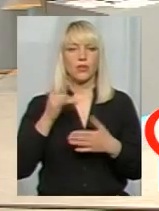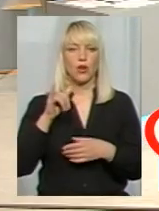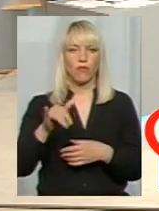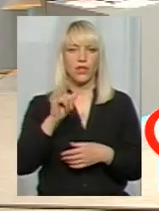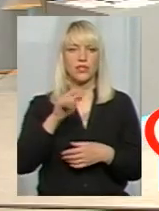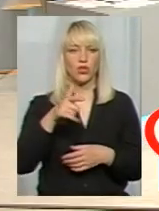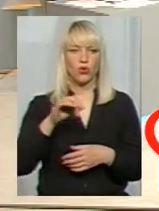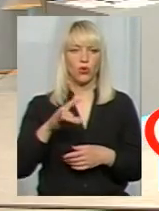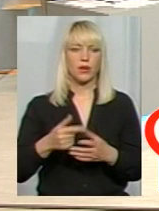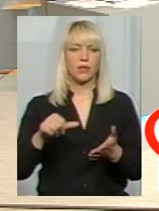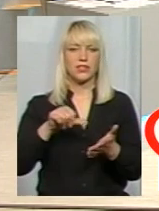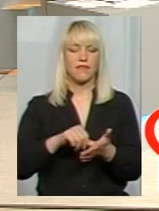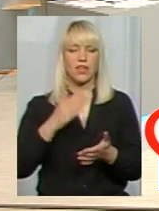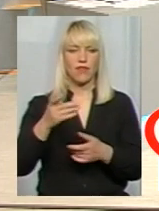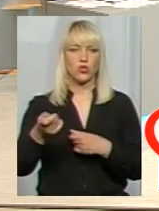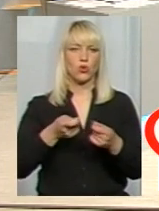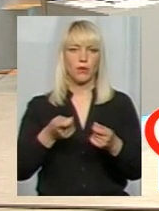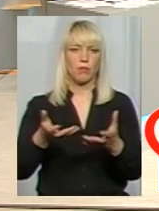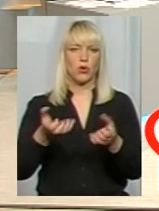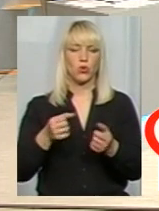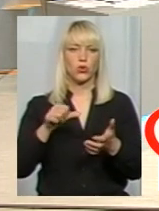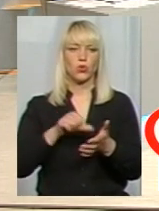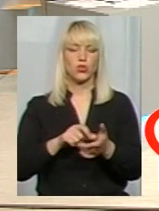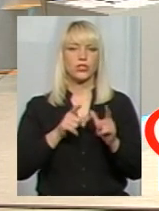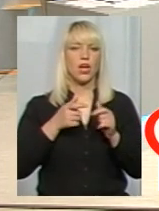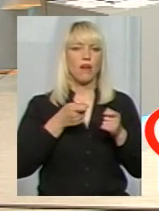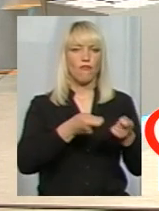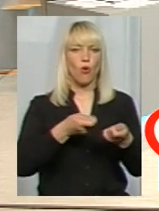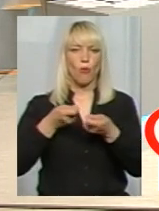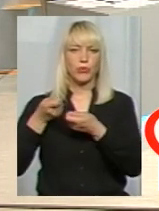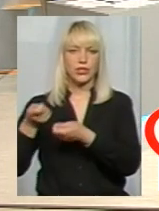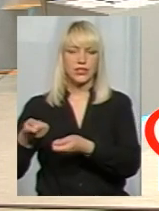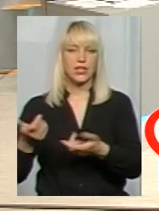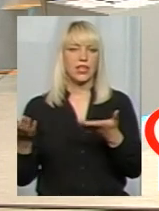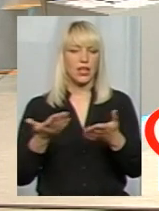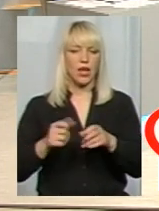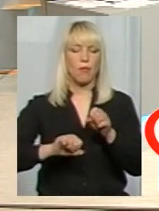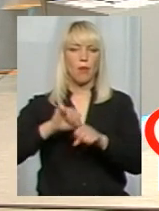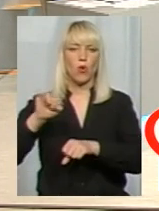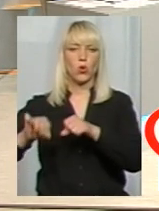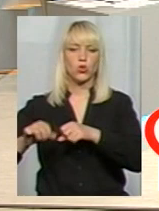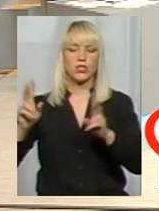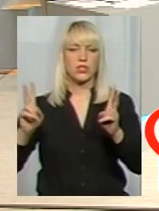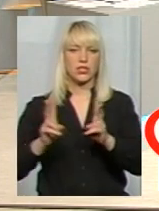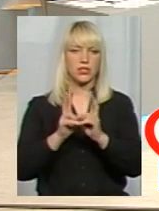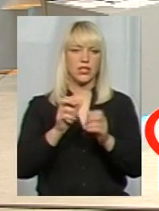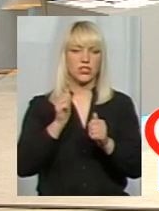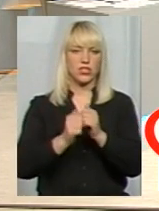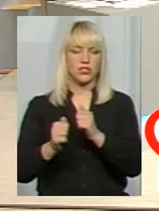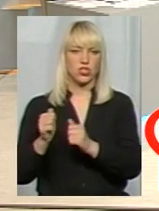Представники вашого управління також беруть участь в об'їздах, про які щойно йшлося. З якими порушеннями стикаються найчастіше?